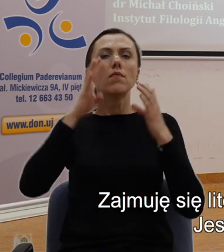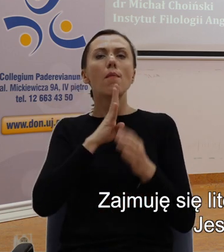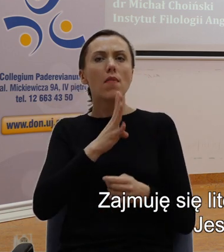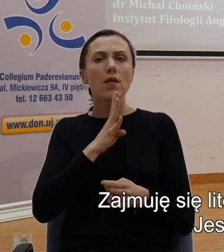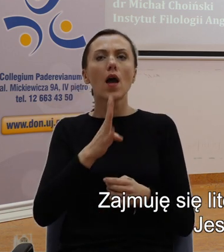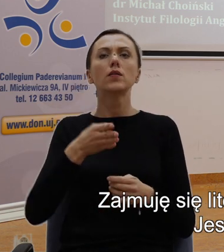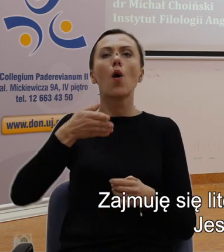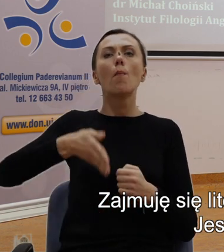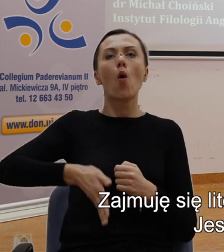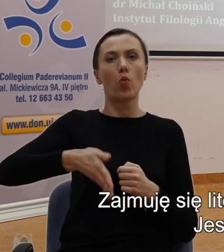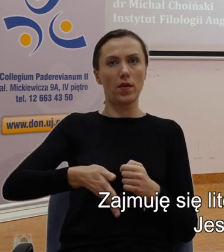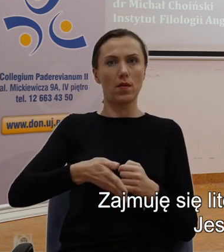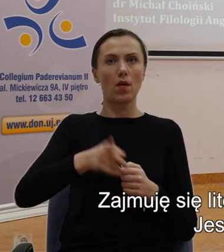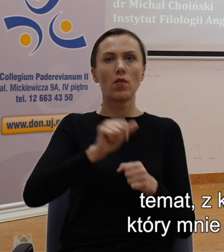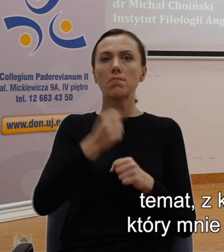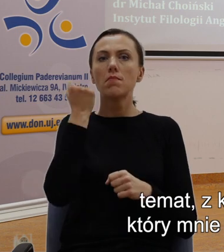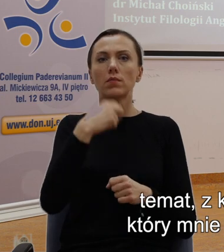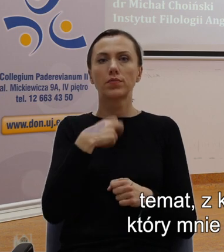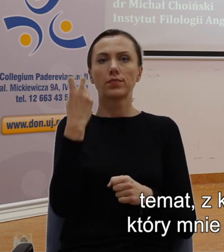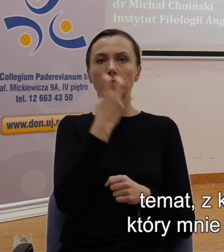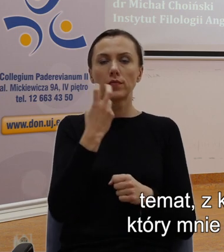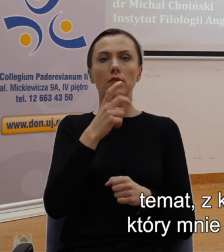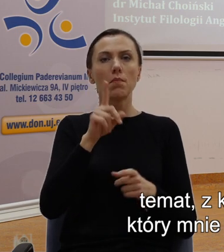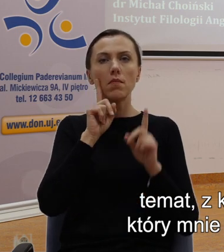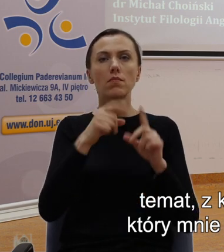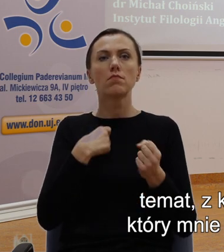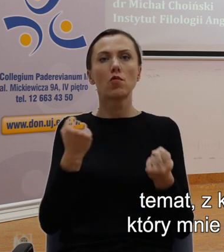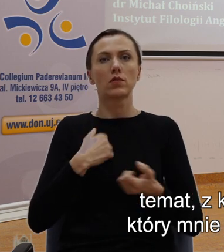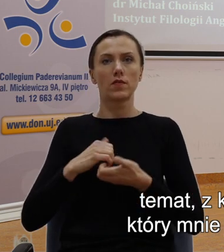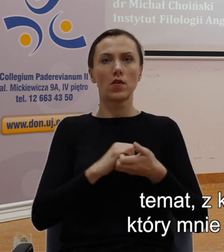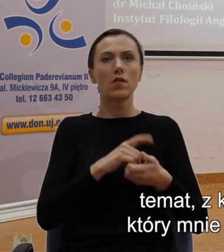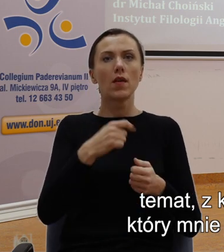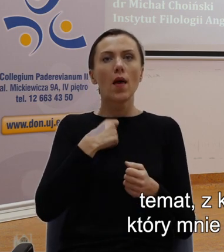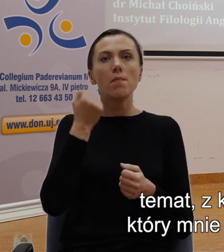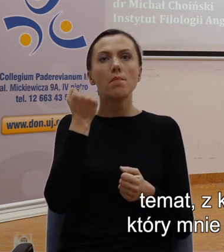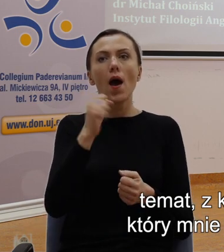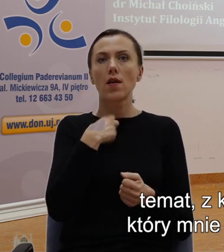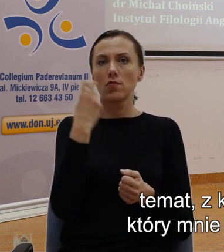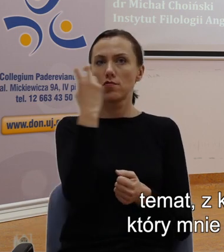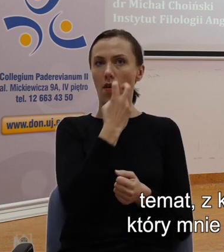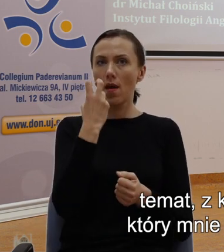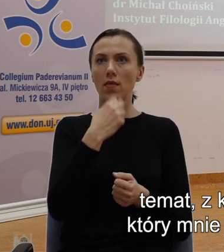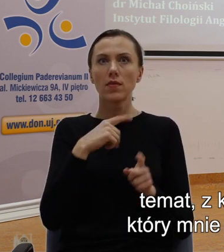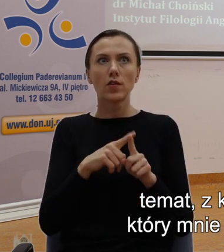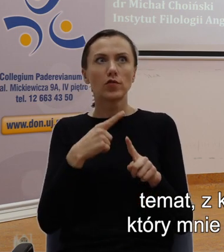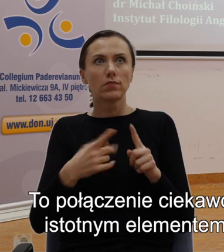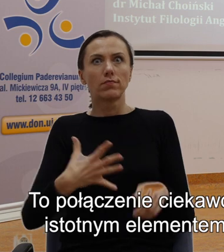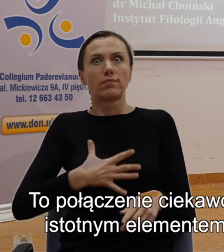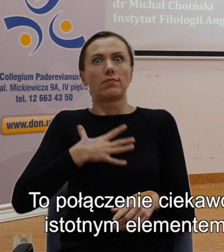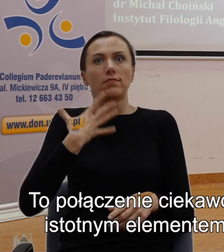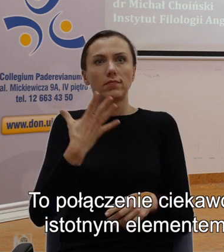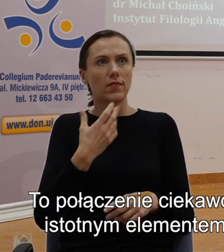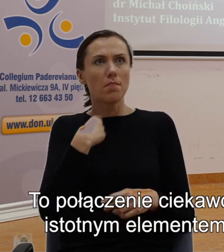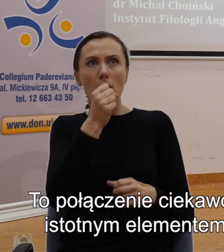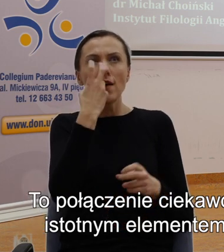temat, który mnie fascynuje, temat, z którym jestem mocno związany, temat, który mnie jednocześnie ciekawi, ale też przeraża. To